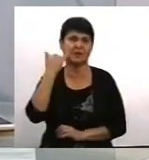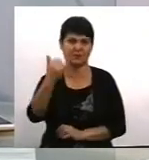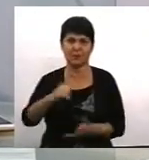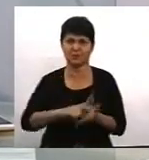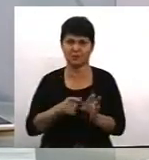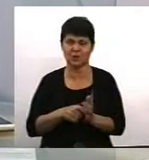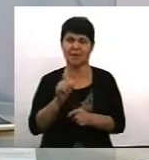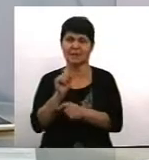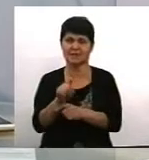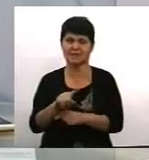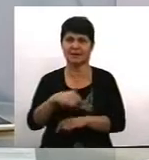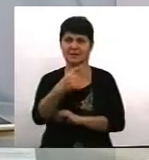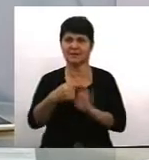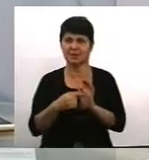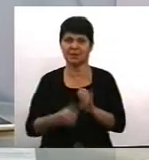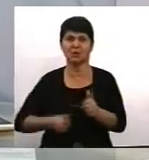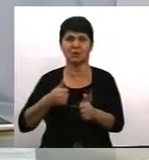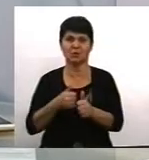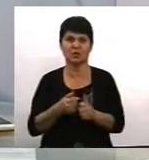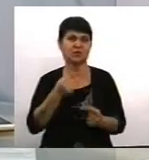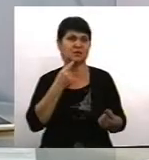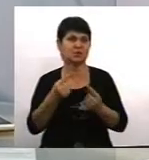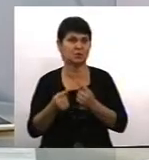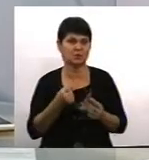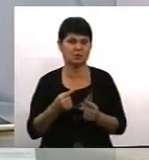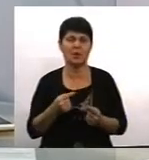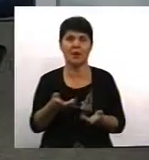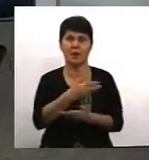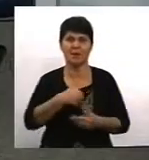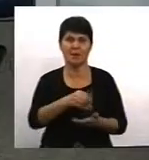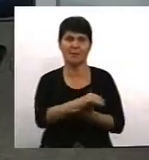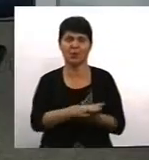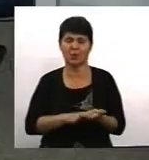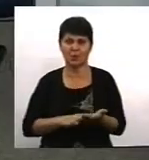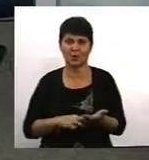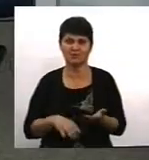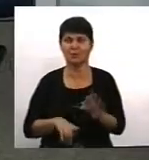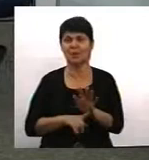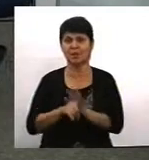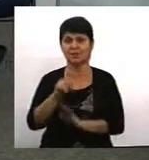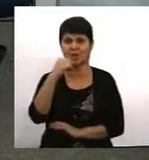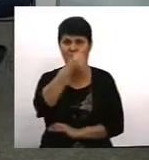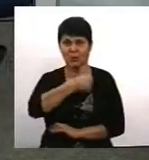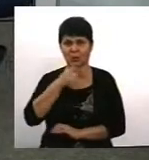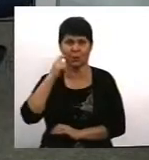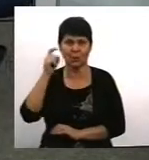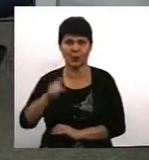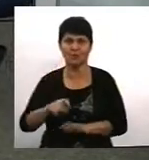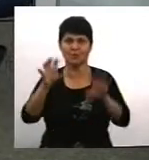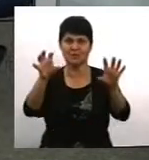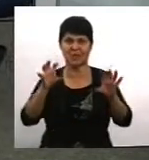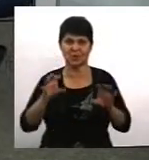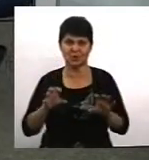запитання та долучайтеся до розмови. А ми продовжимо. На початку року в українському законодавстві